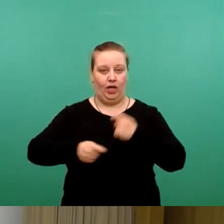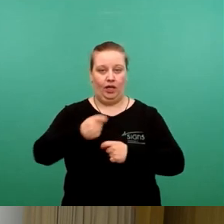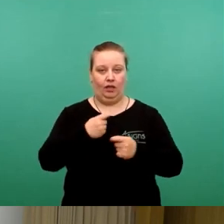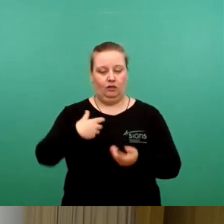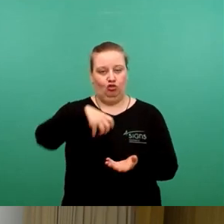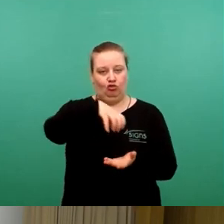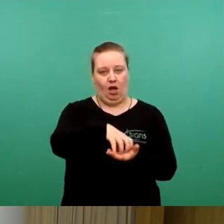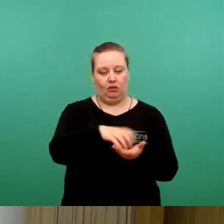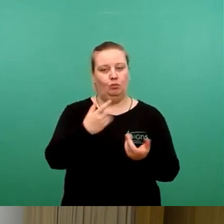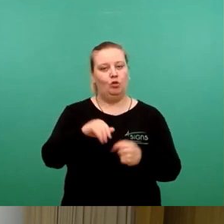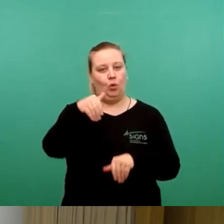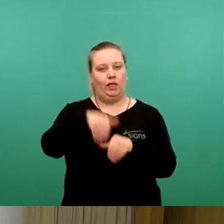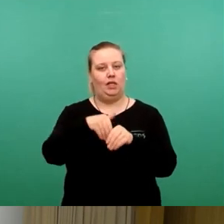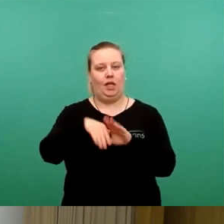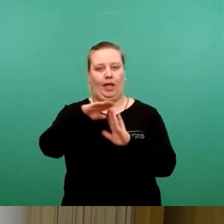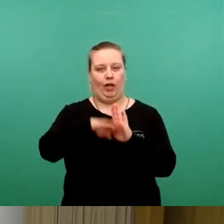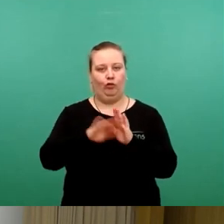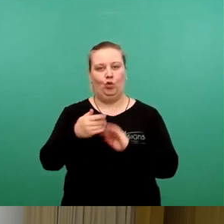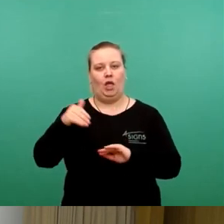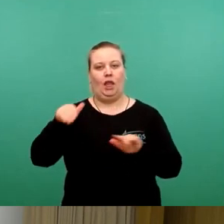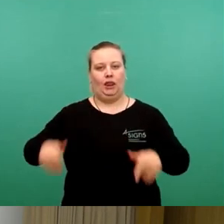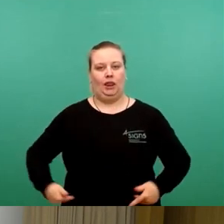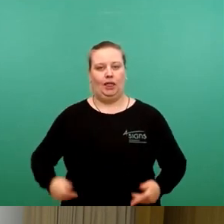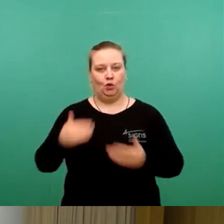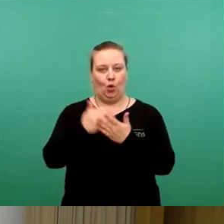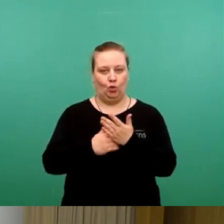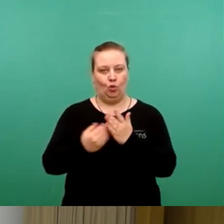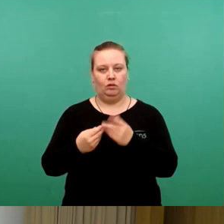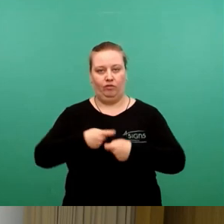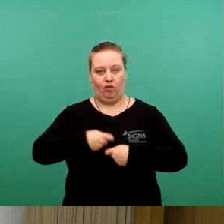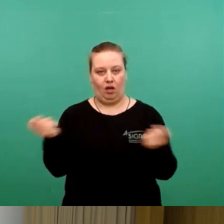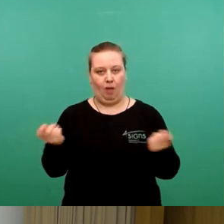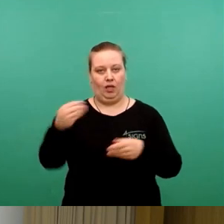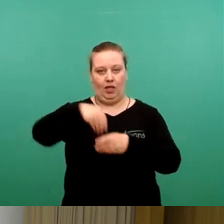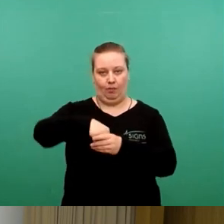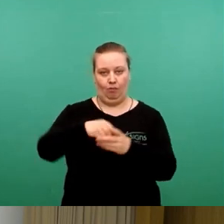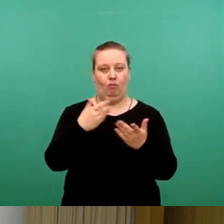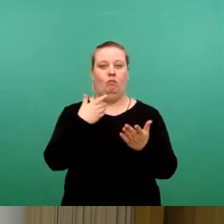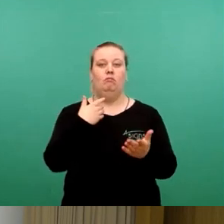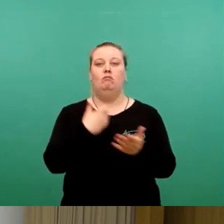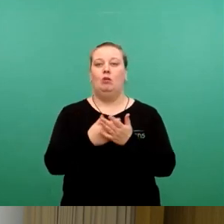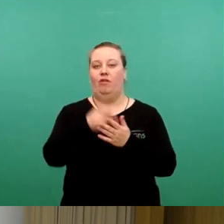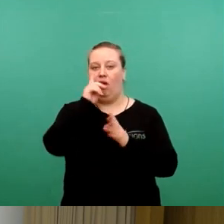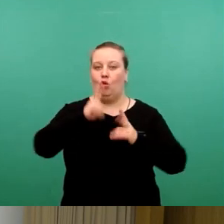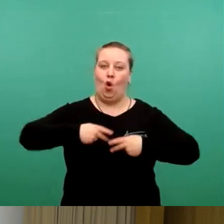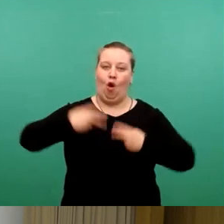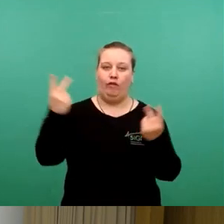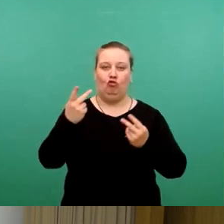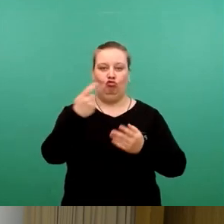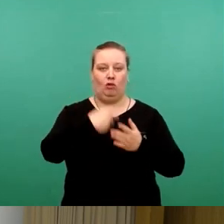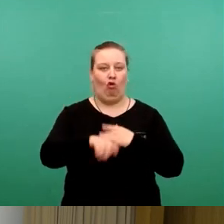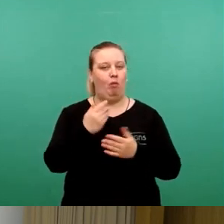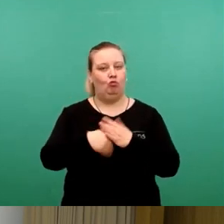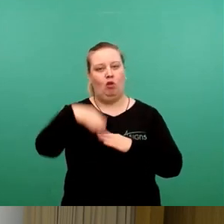Regelung der Dienstordnung der Vergabe aufgenommen. So werden beispielsweise bei öffentlichen Beschaffungen durch das Haupt und